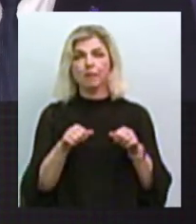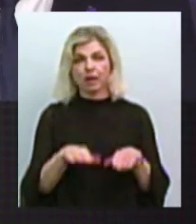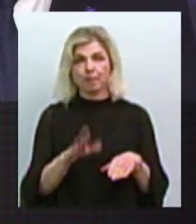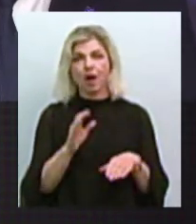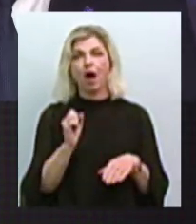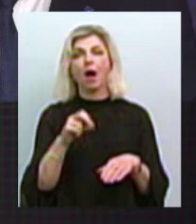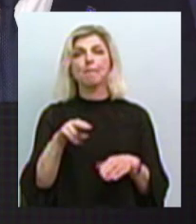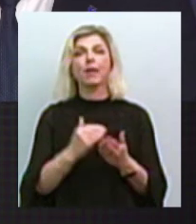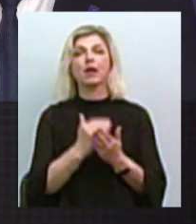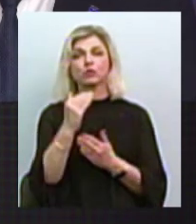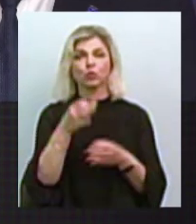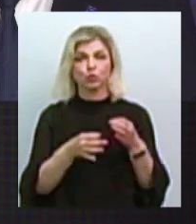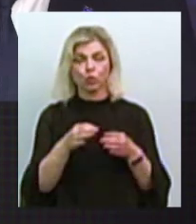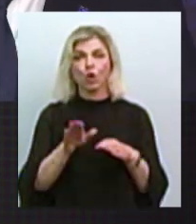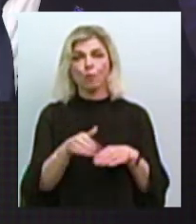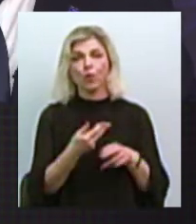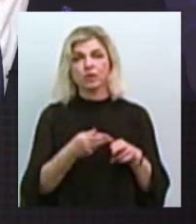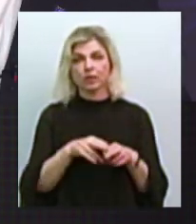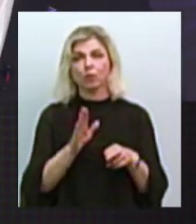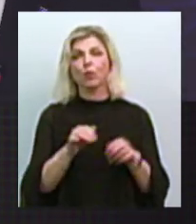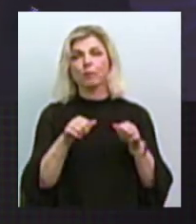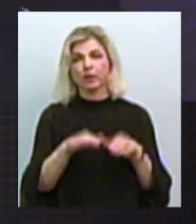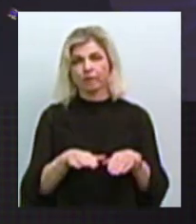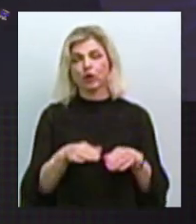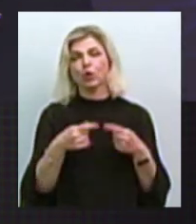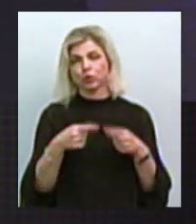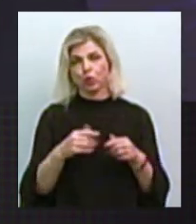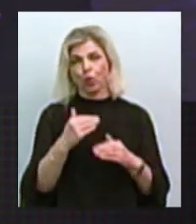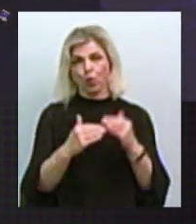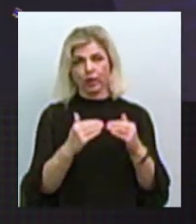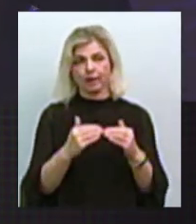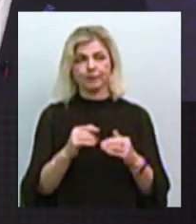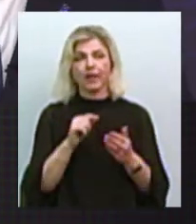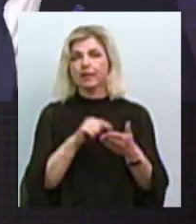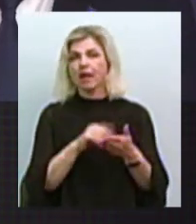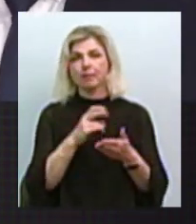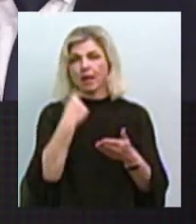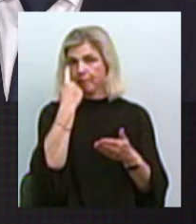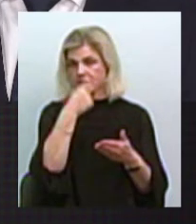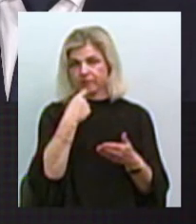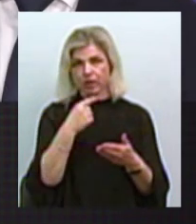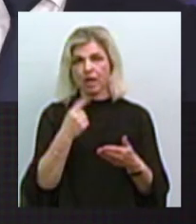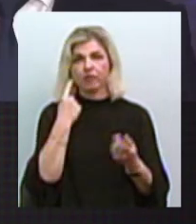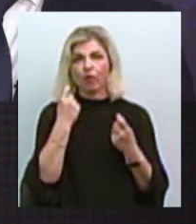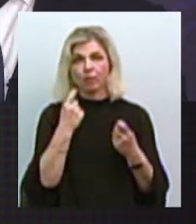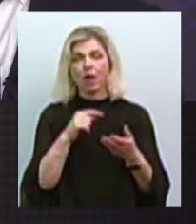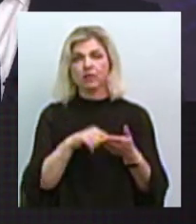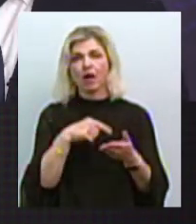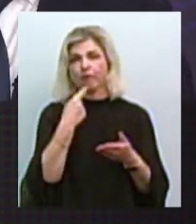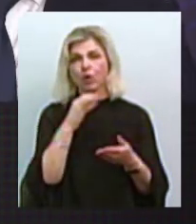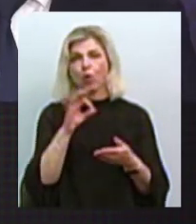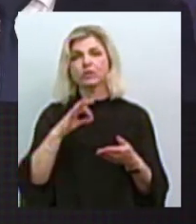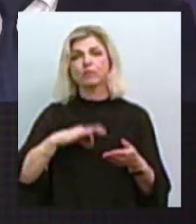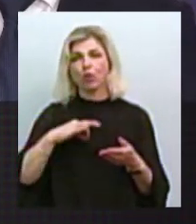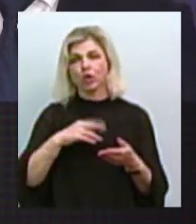в апеляційному суді, і після цього будемо приймати вже відповідні подальші кроки. Ну, там не персональні дані, я уточнюю, а там все ж таки йшлося про використання